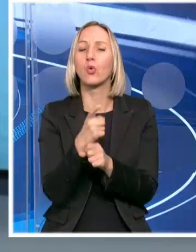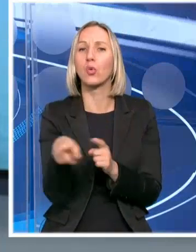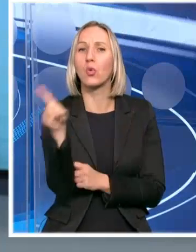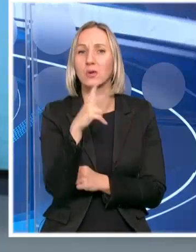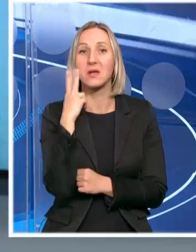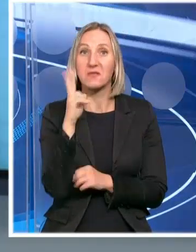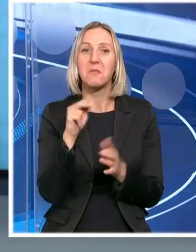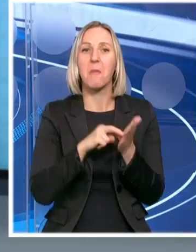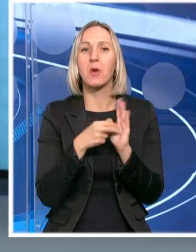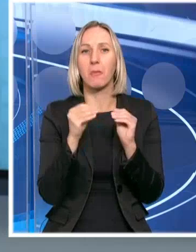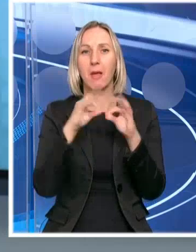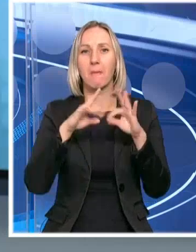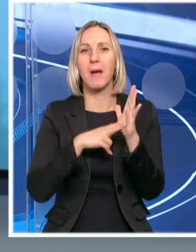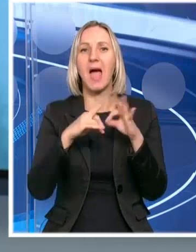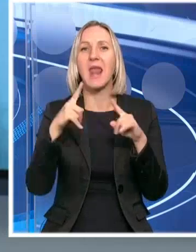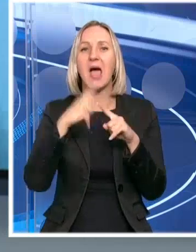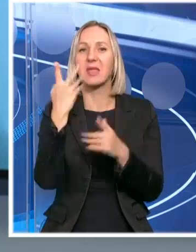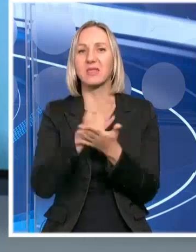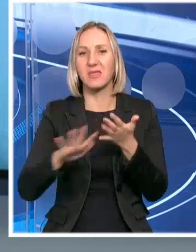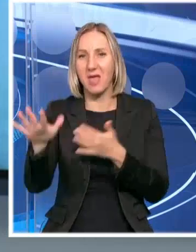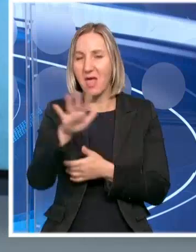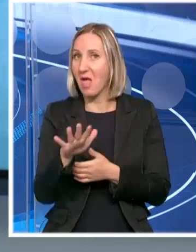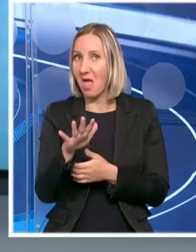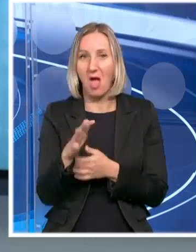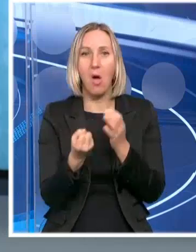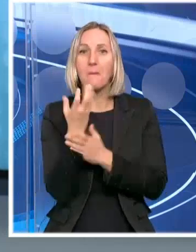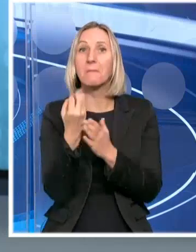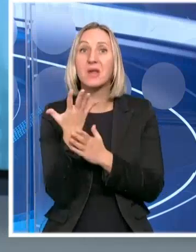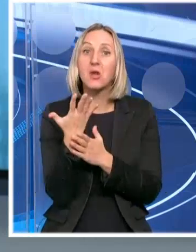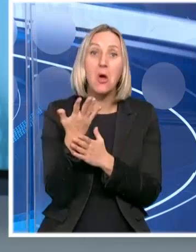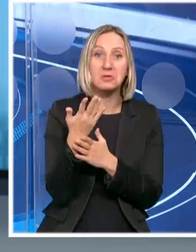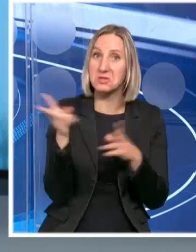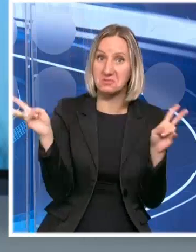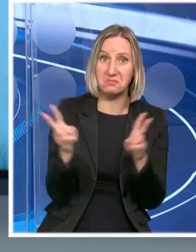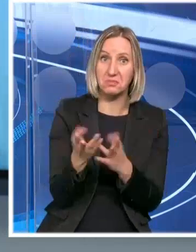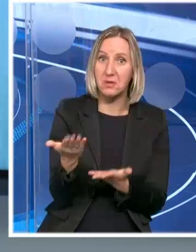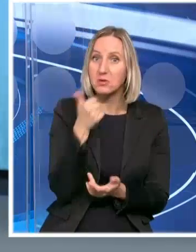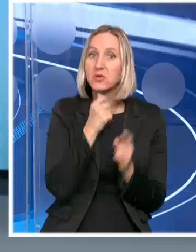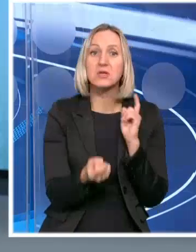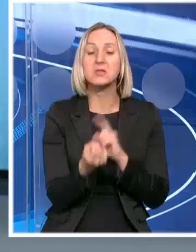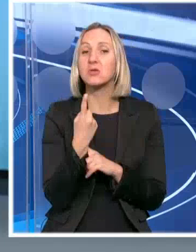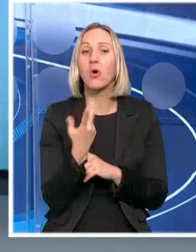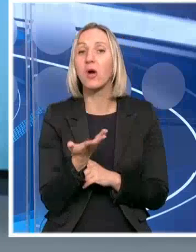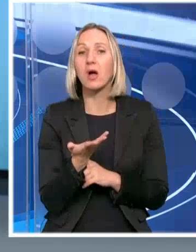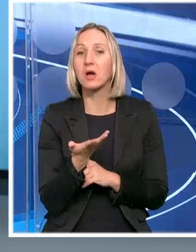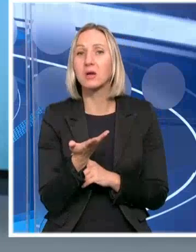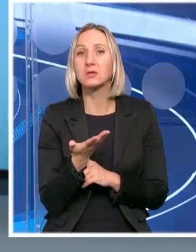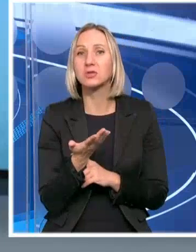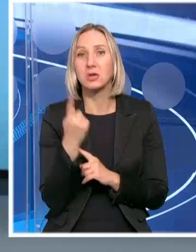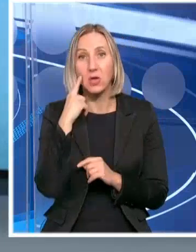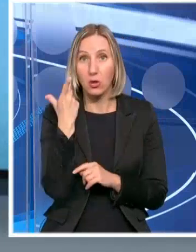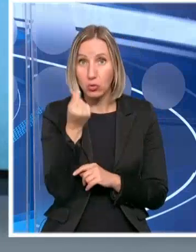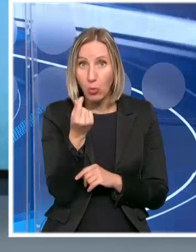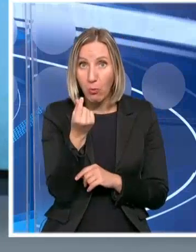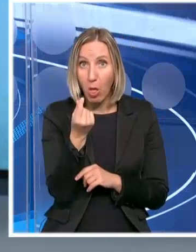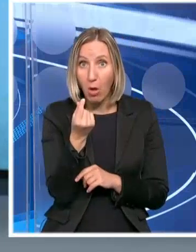smo da ima problema u jednom delu banata, da je prinose smanjen. Šta se dešava? Bukvalno da je prinos duplo